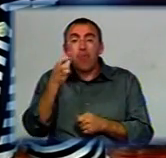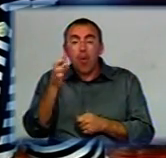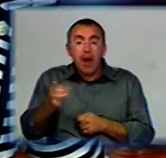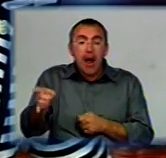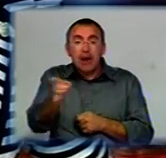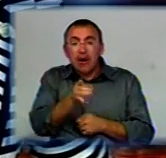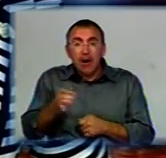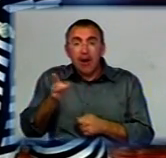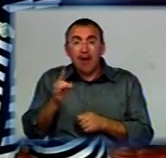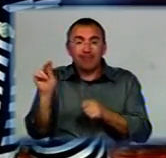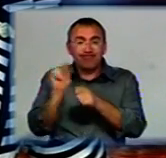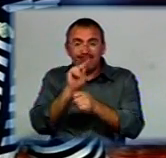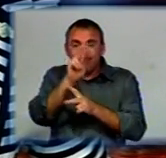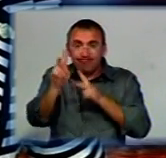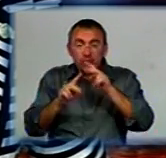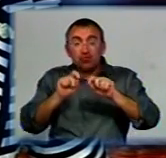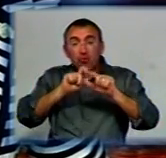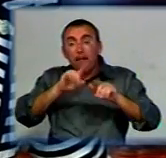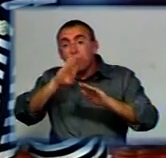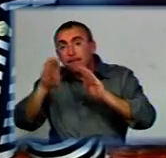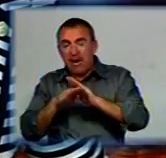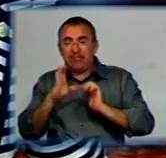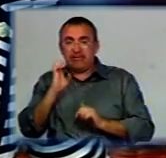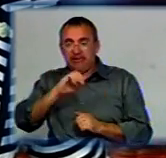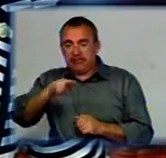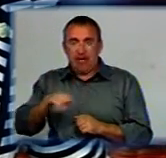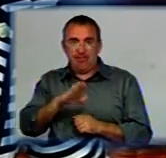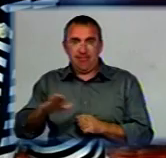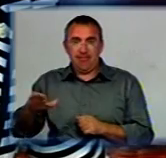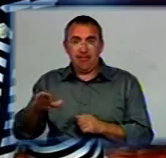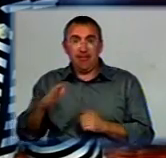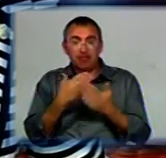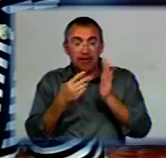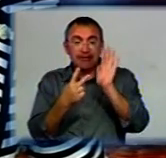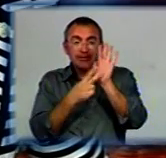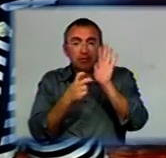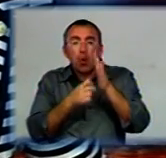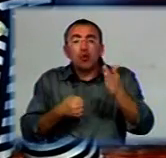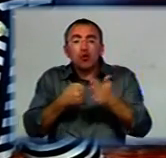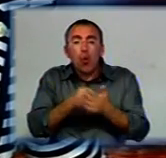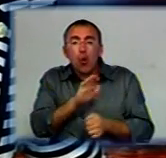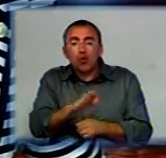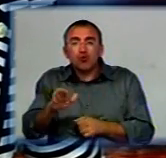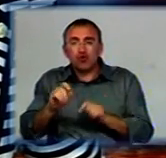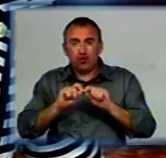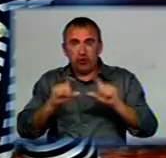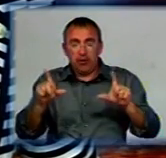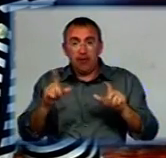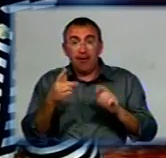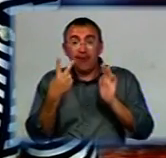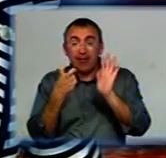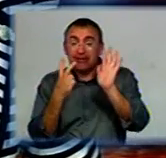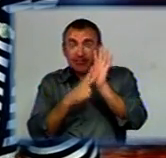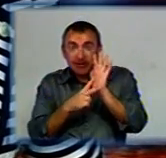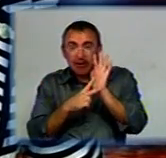району, аби реконструювати школу під дитсадок. На черзі у садочке понад 700 дошкільнят. Відвідуєш заклади лише 270